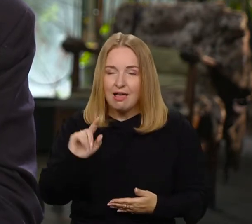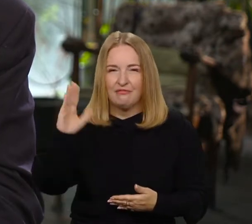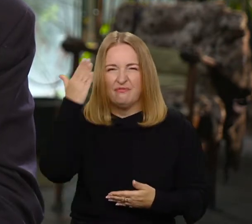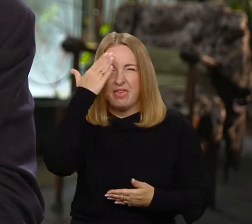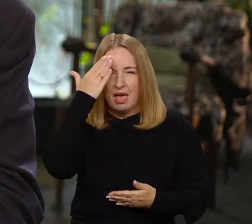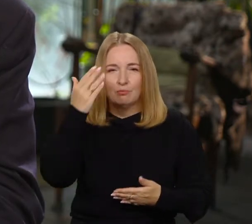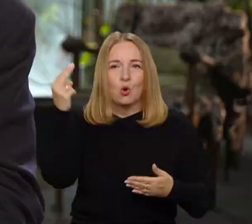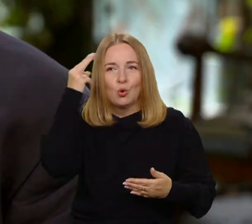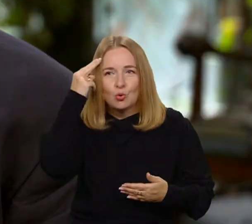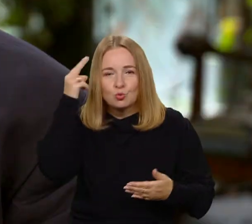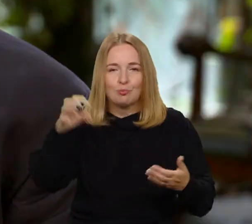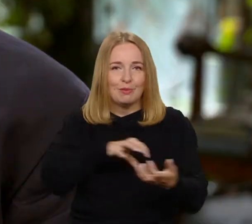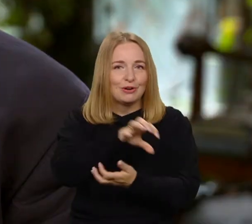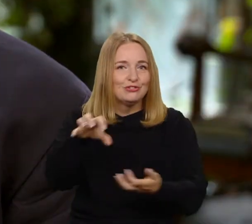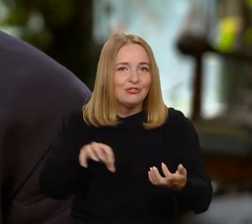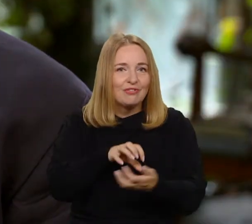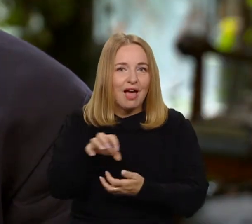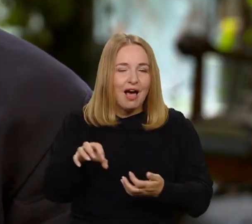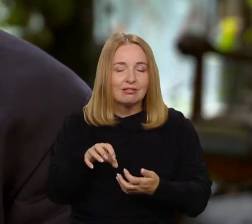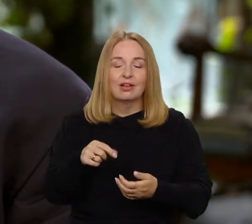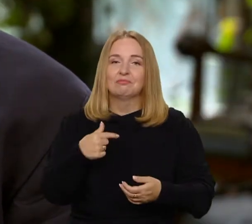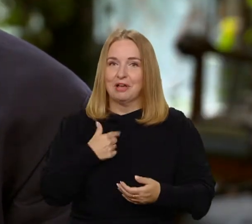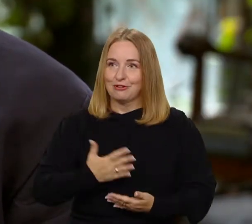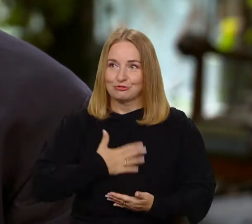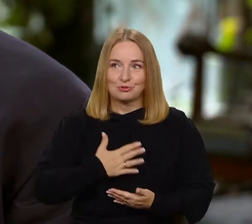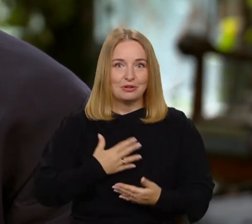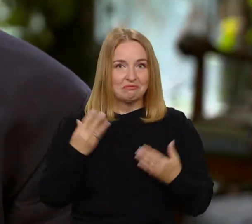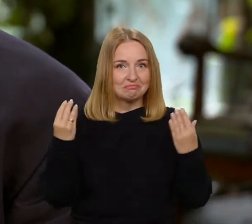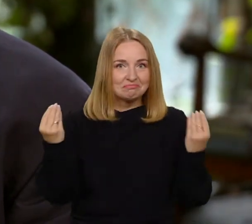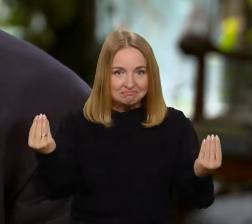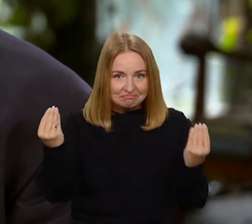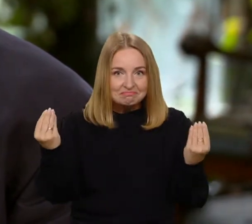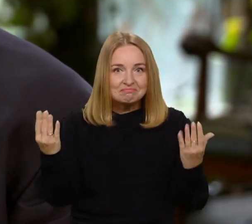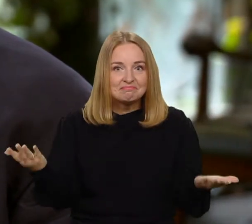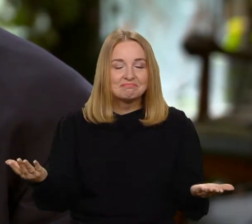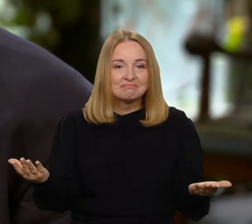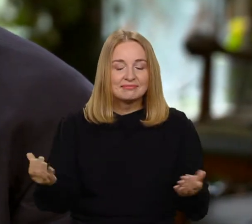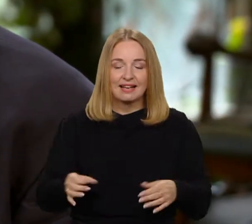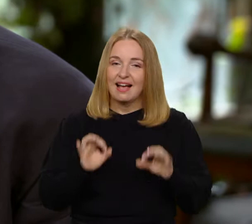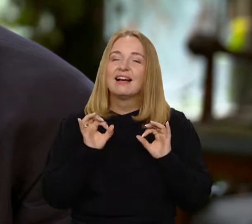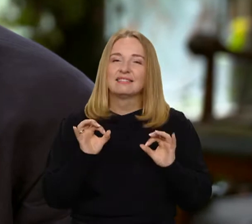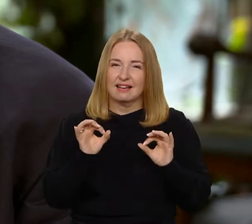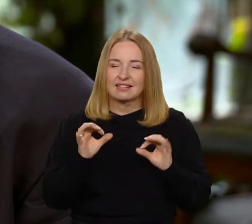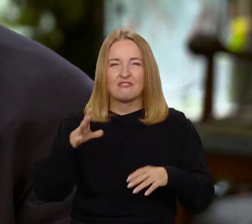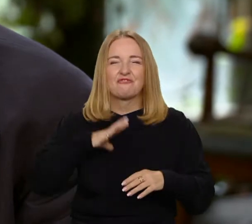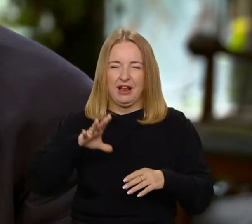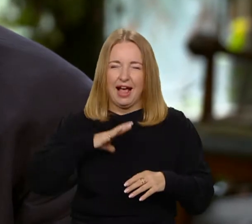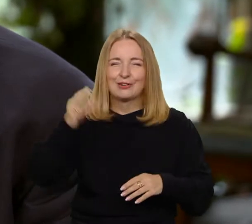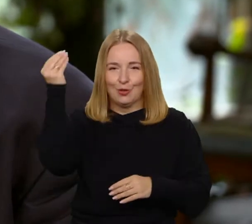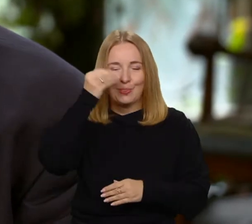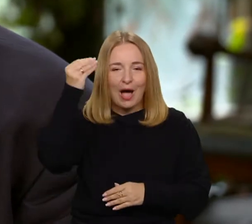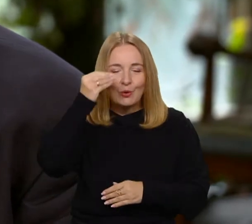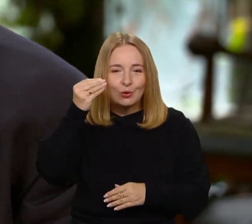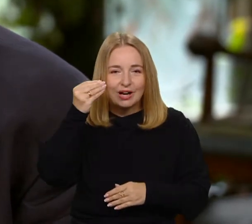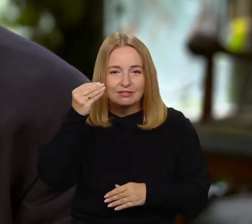w tym świecie rozumiemy. I dlatego mój wniosek jest taki, że warto się uczyć, nawet